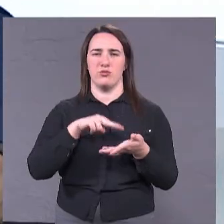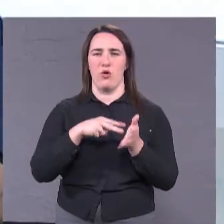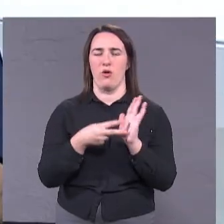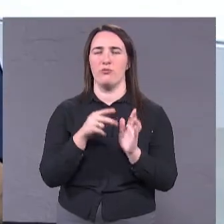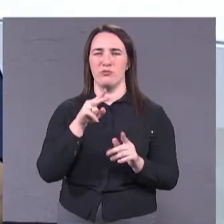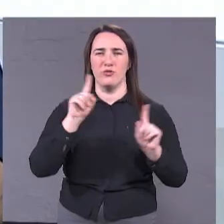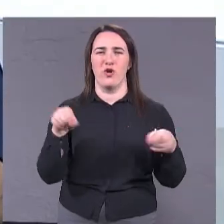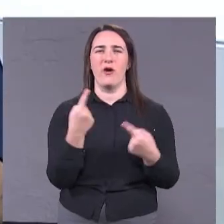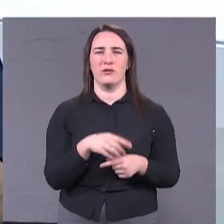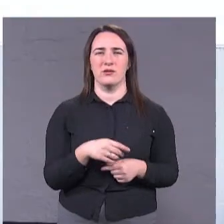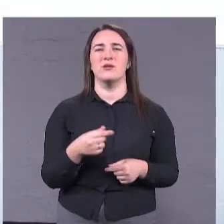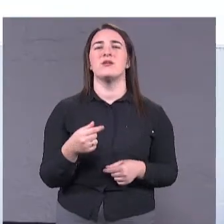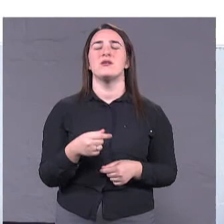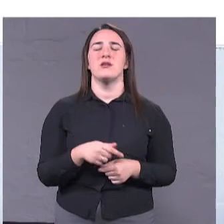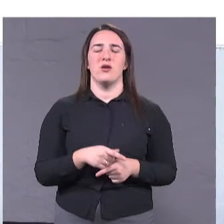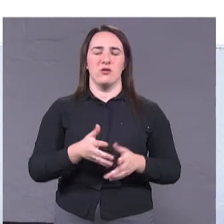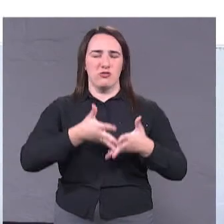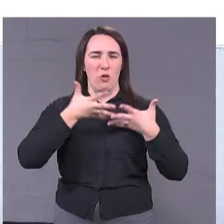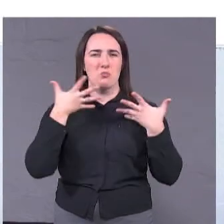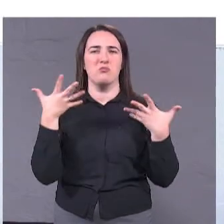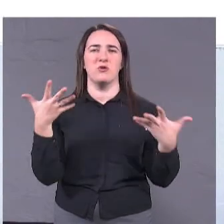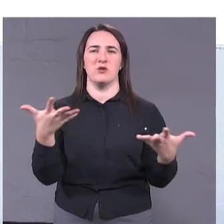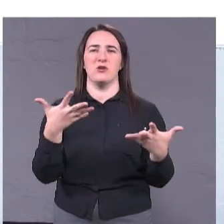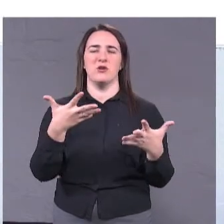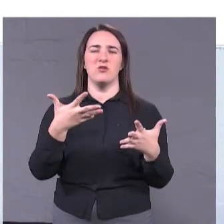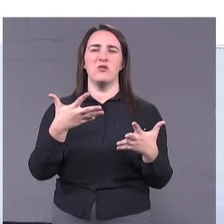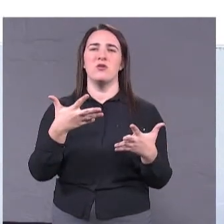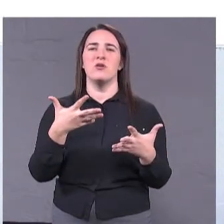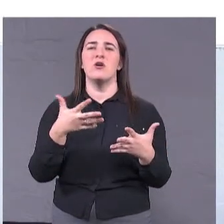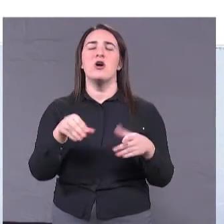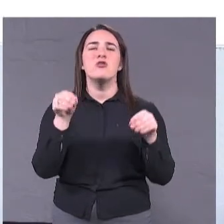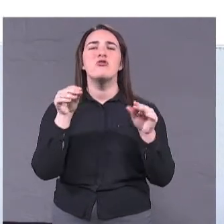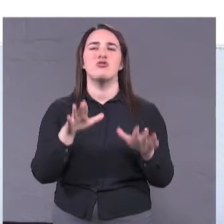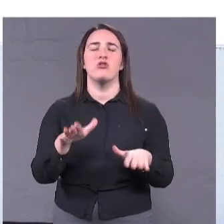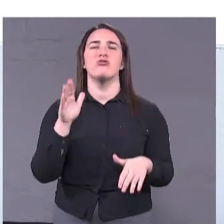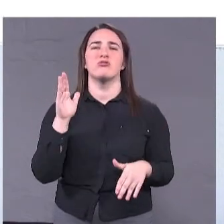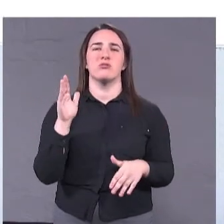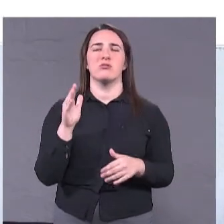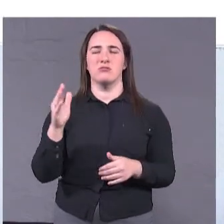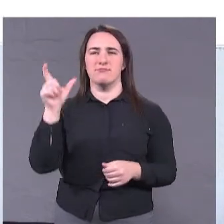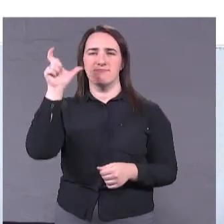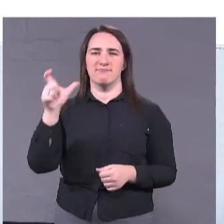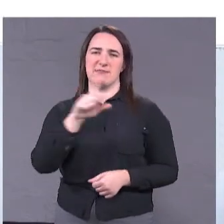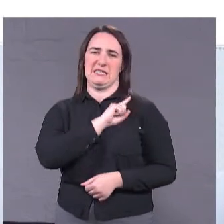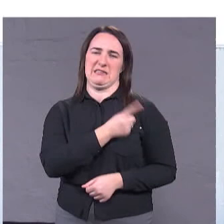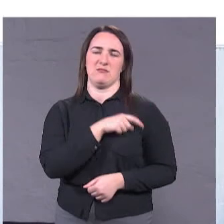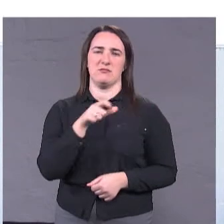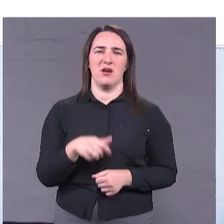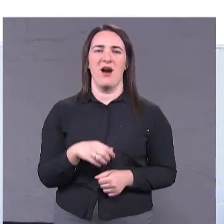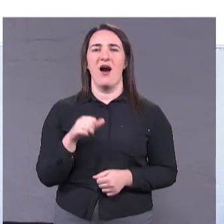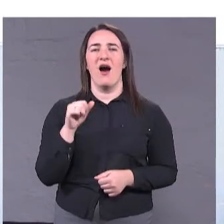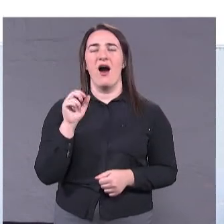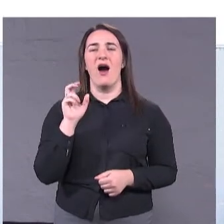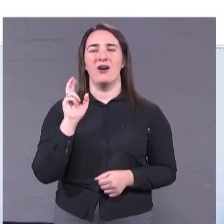Тому що громадні, т.е. глыбы можуть рішати громадні проєкти. А люди з маленькою буквою